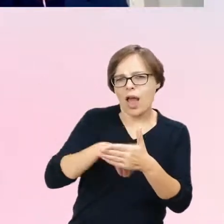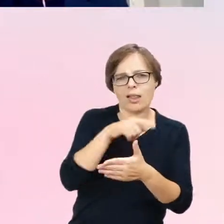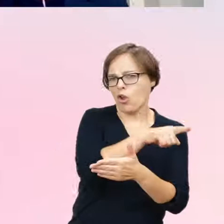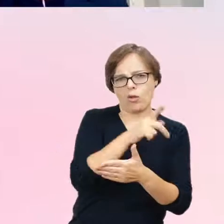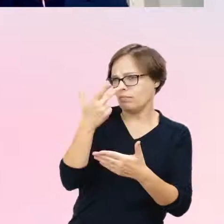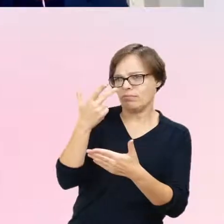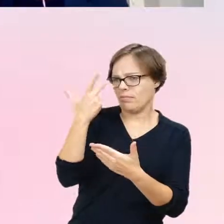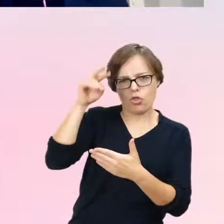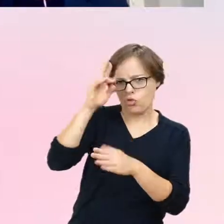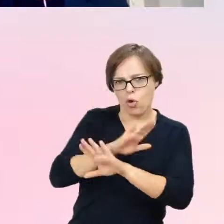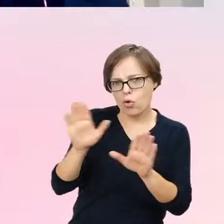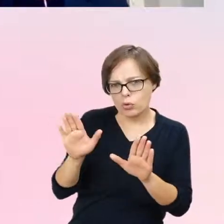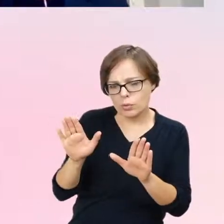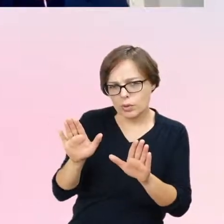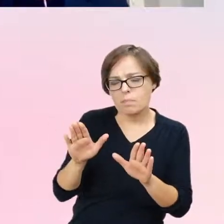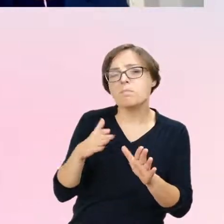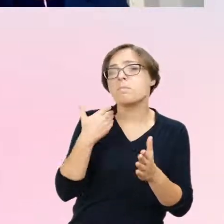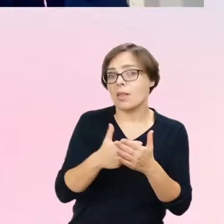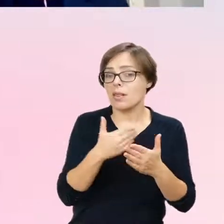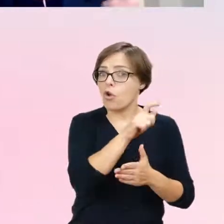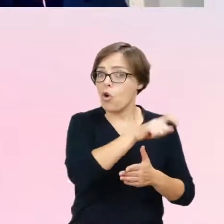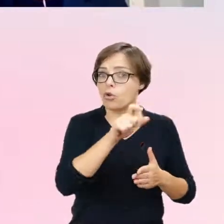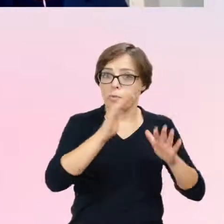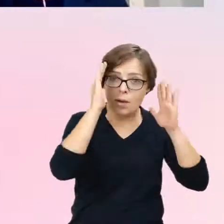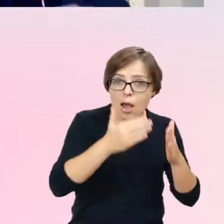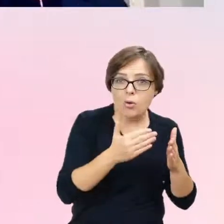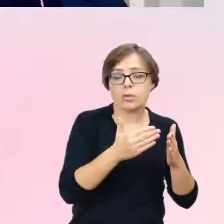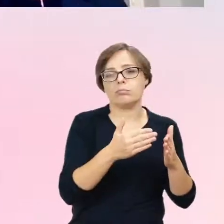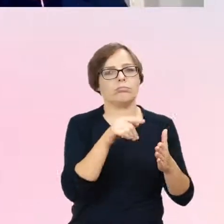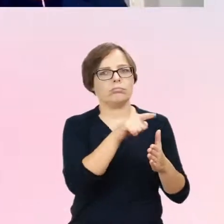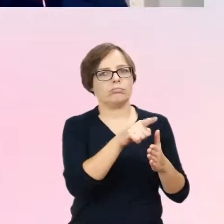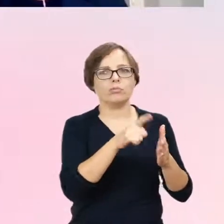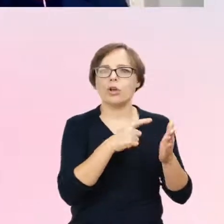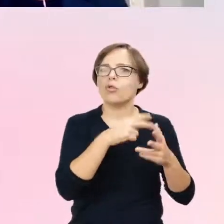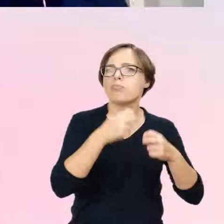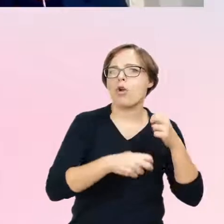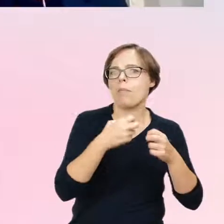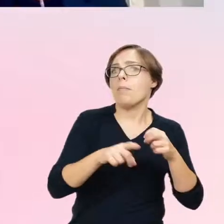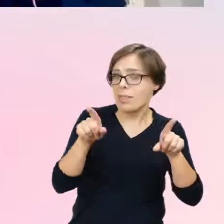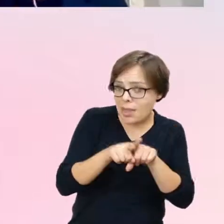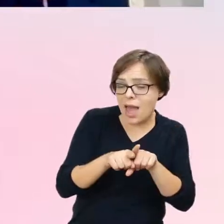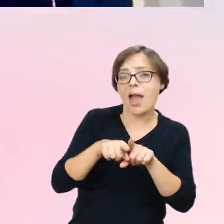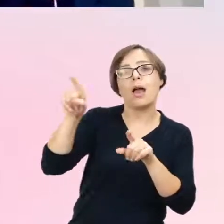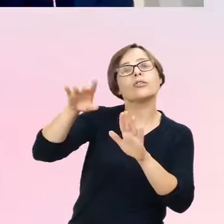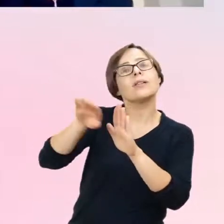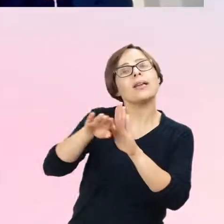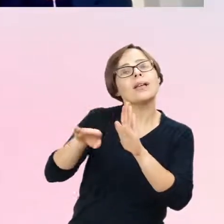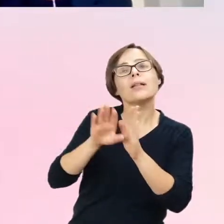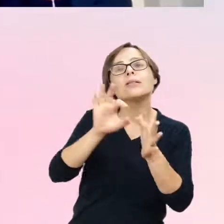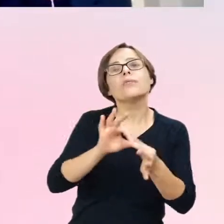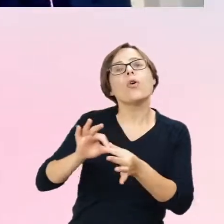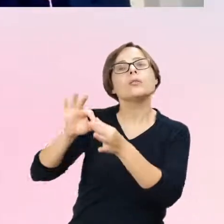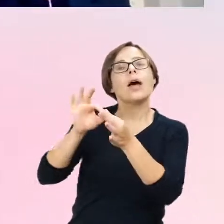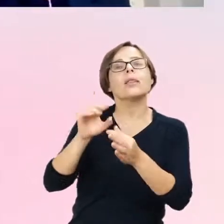czytaniem kodów społecznych, te osoby w spektrum autyzmu często mają problem z czytaniem kodów społecznych związanych z ekspresją płci.